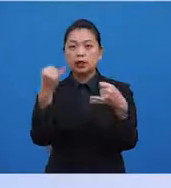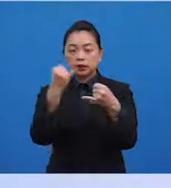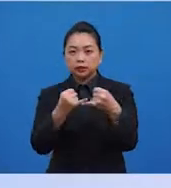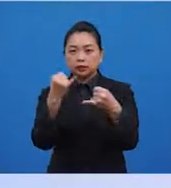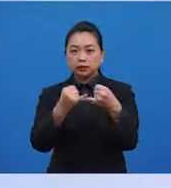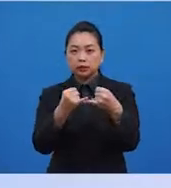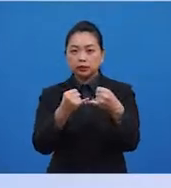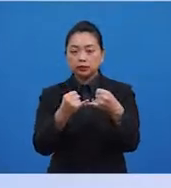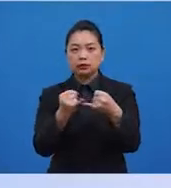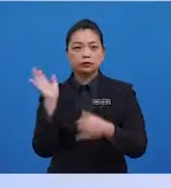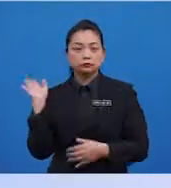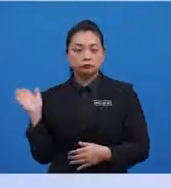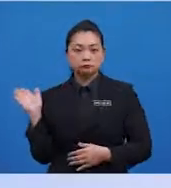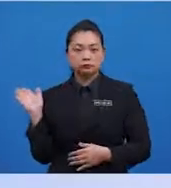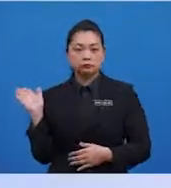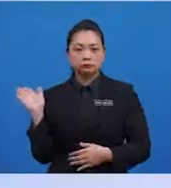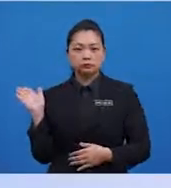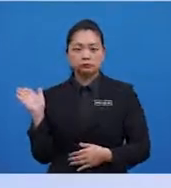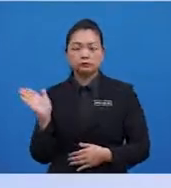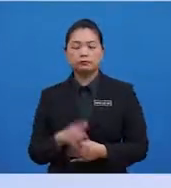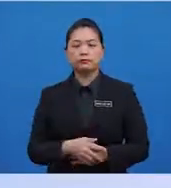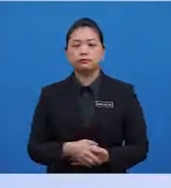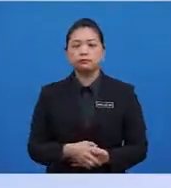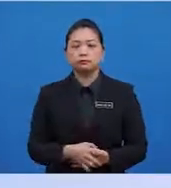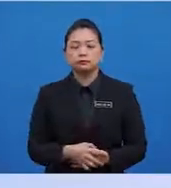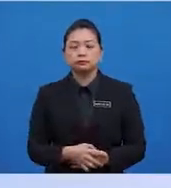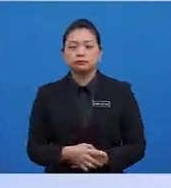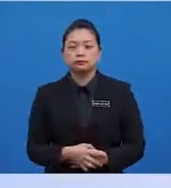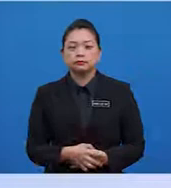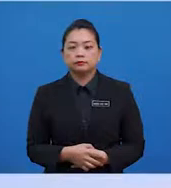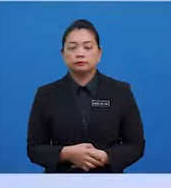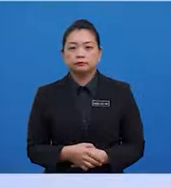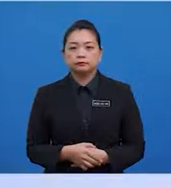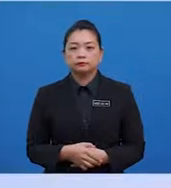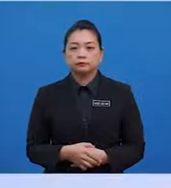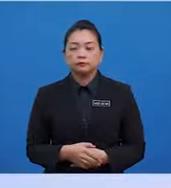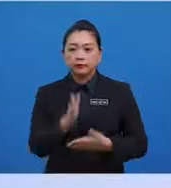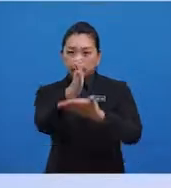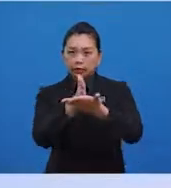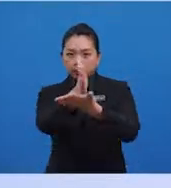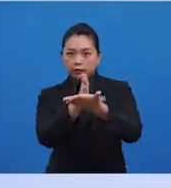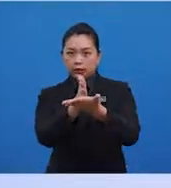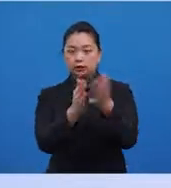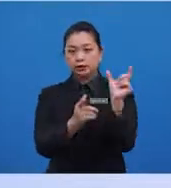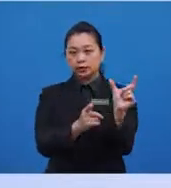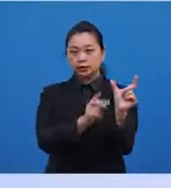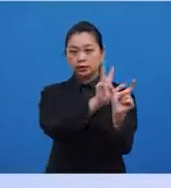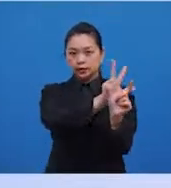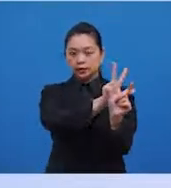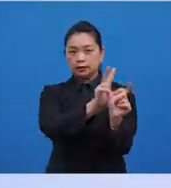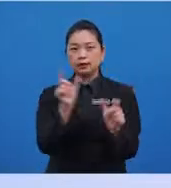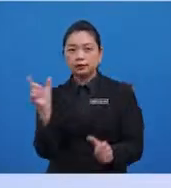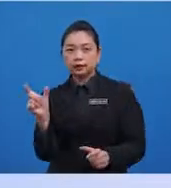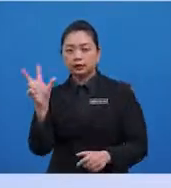median dapat ditentukan dengan merujuk kepada data yang terletak di tengah-tengah. Sesunan